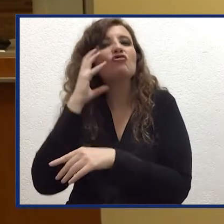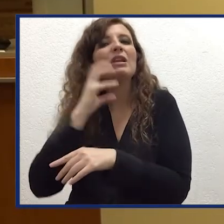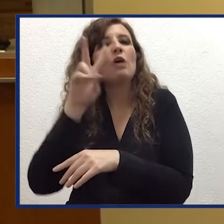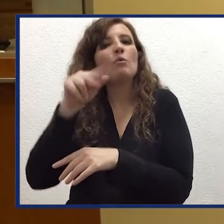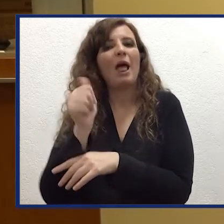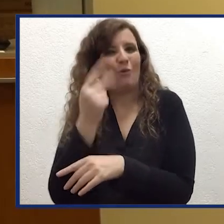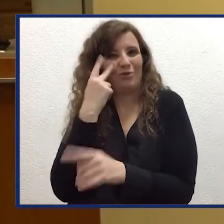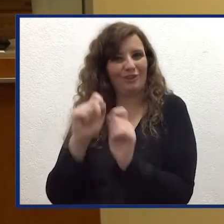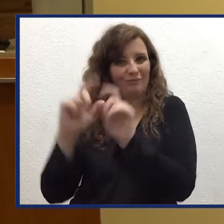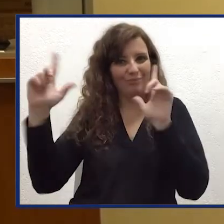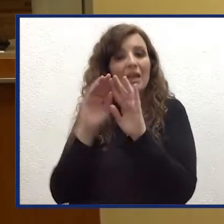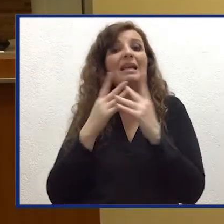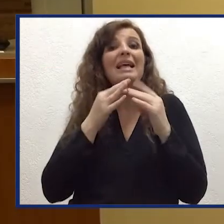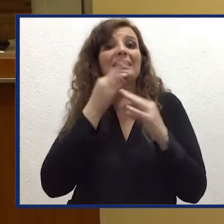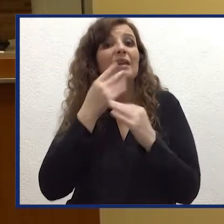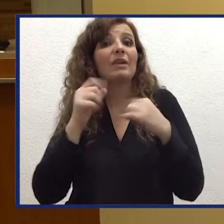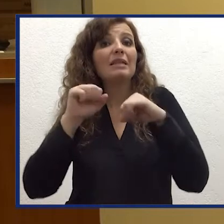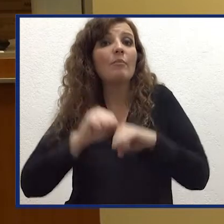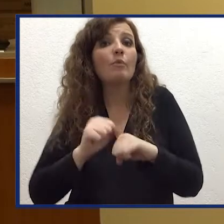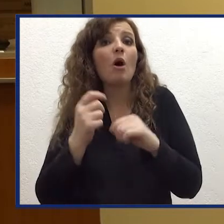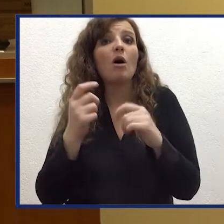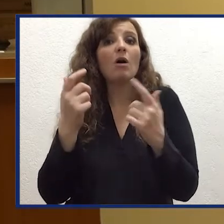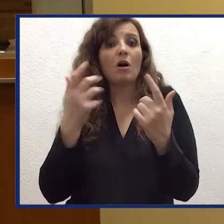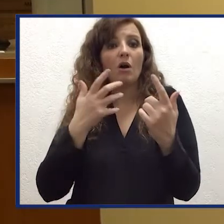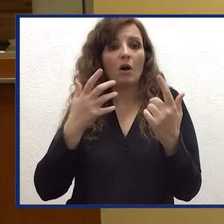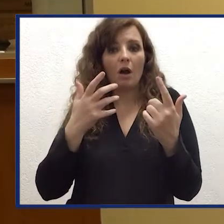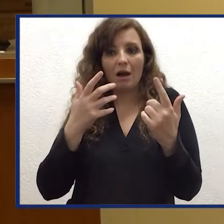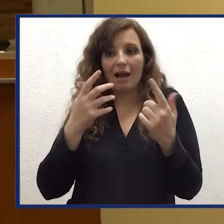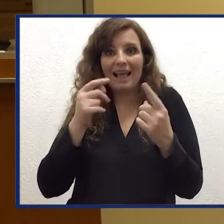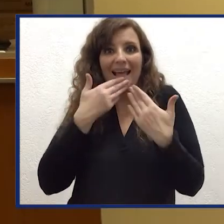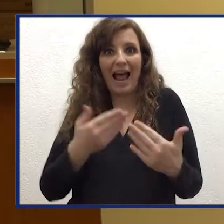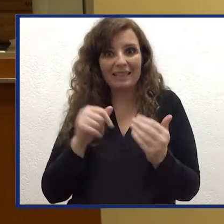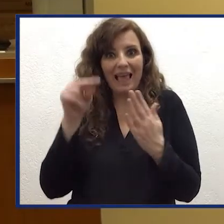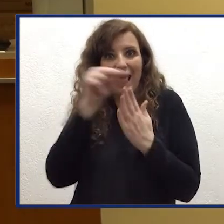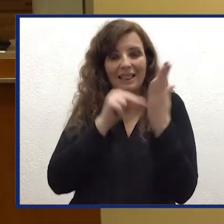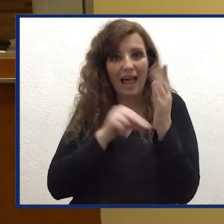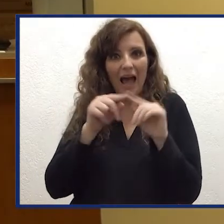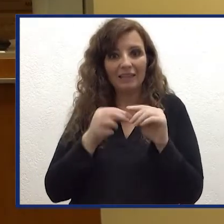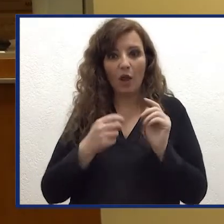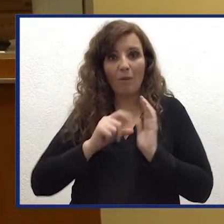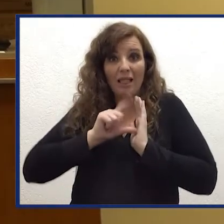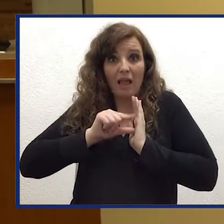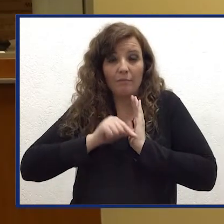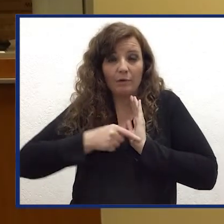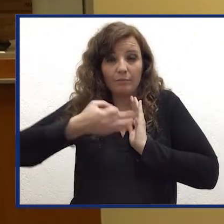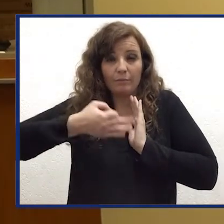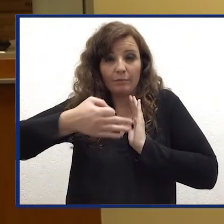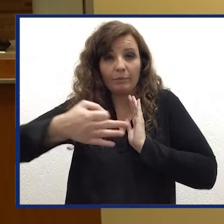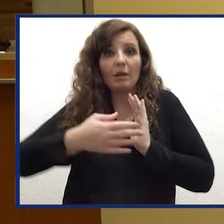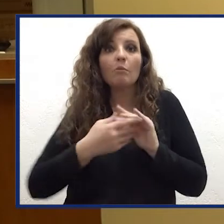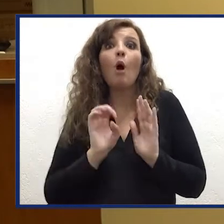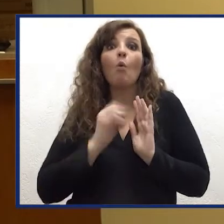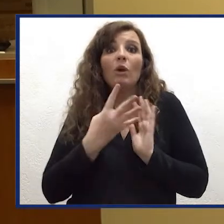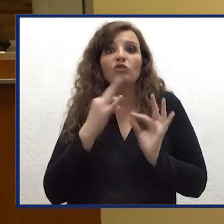'attività del gennaio 2011. la possibilità di avere a disposizione dati ad elevata frequenza